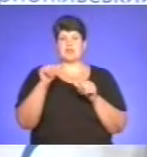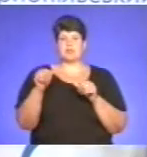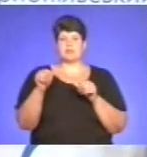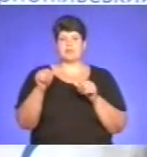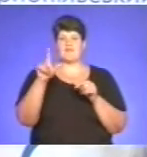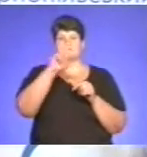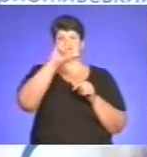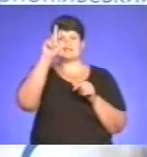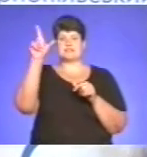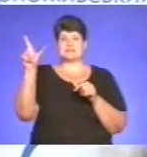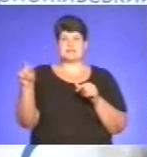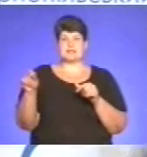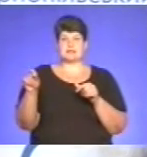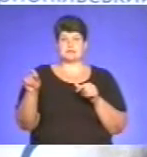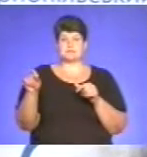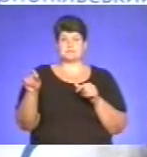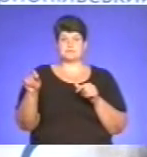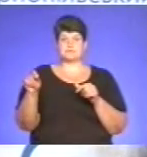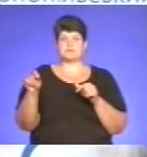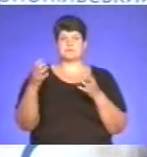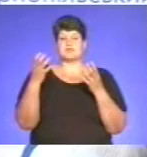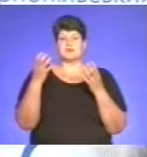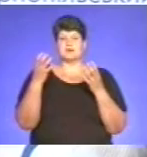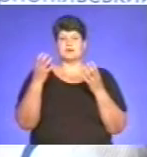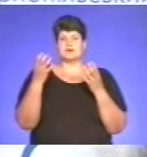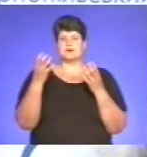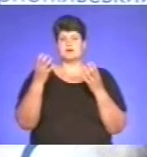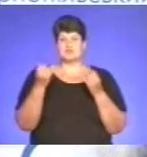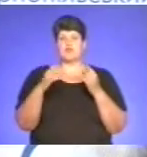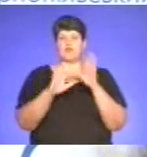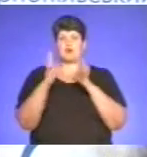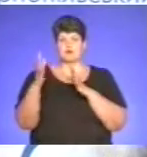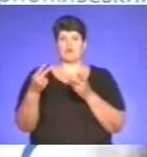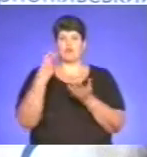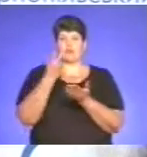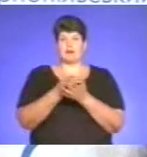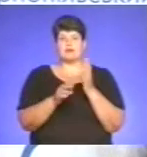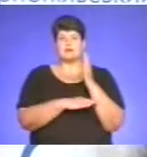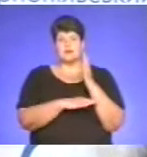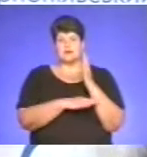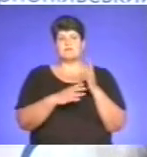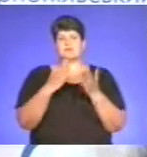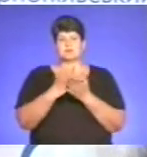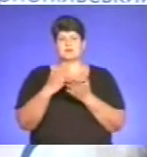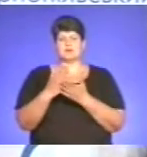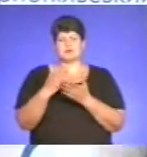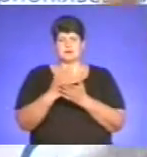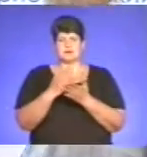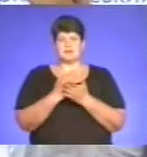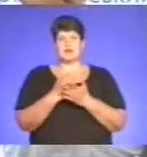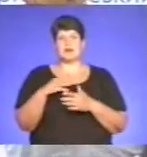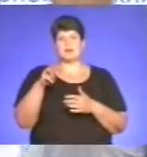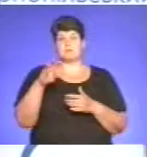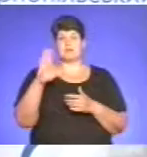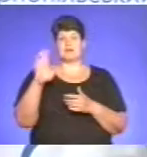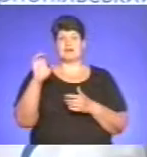ще були ділянки, ще в парках попадали дерева. У нас біля МВС,